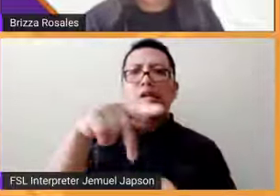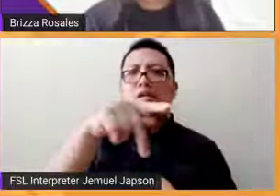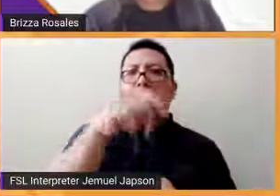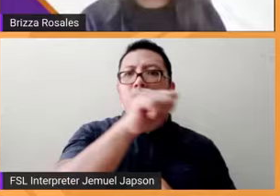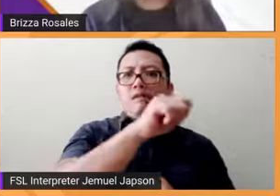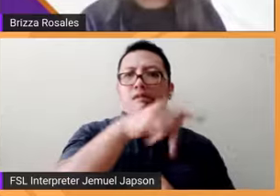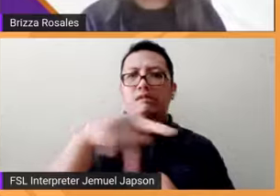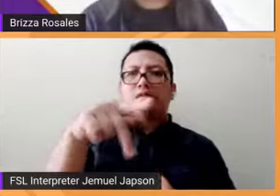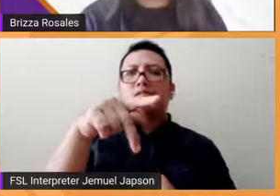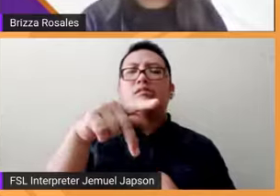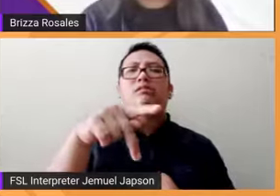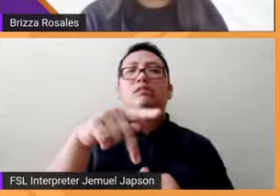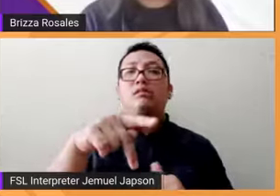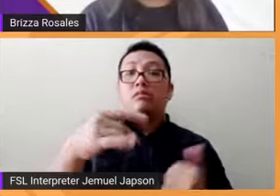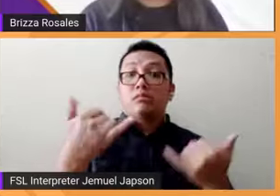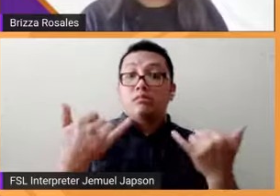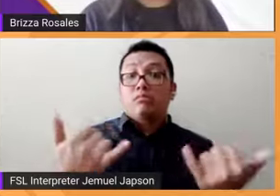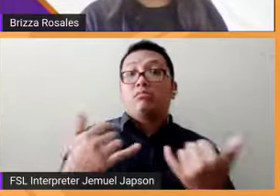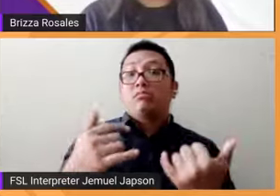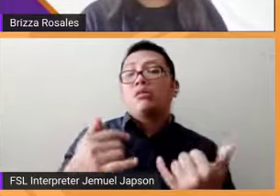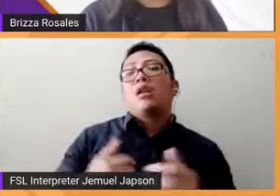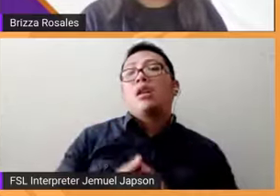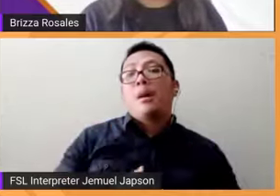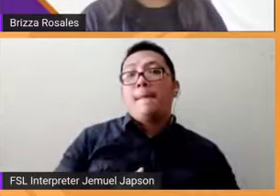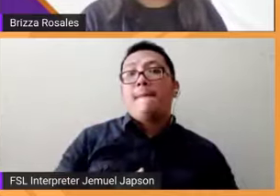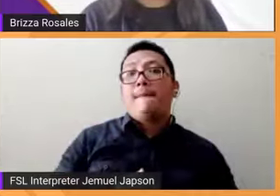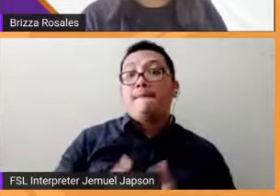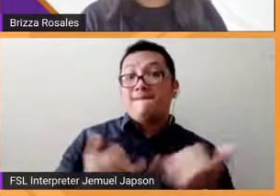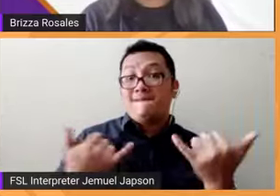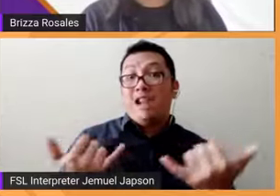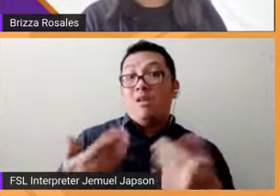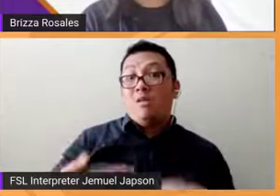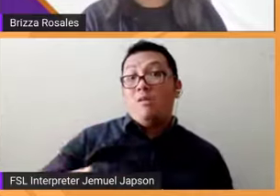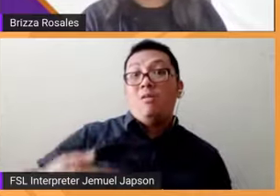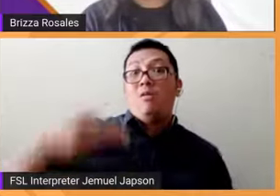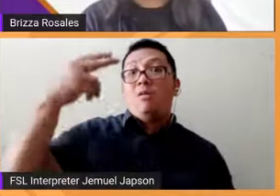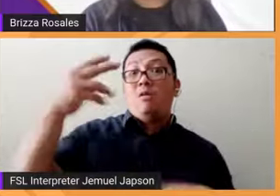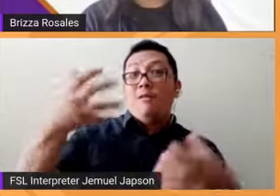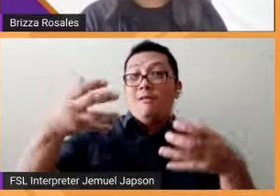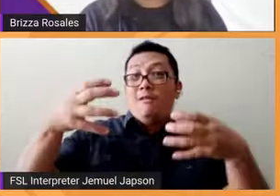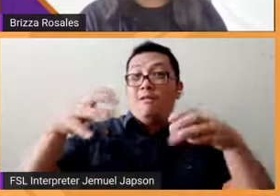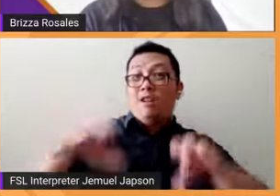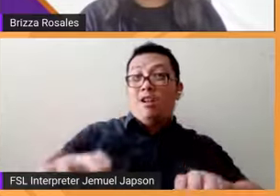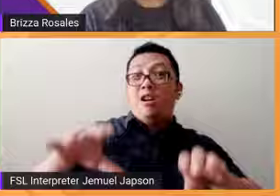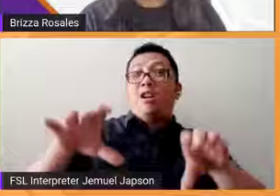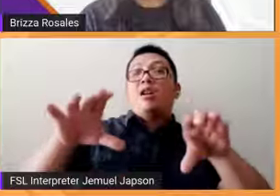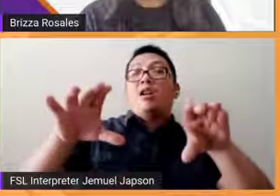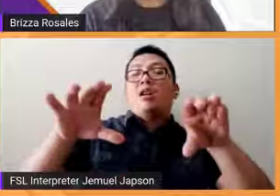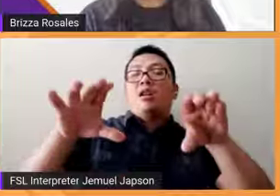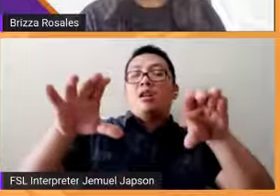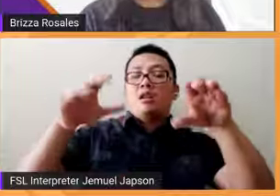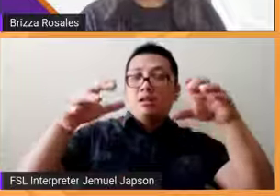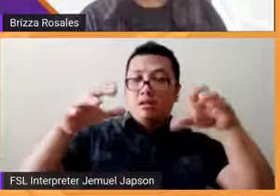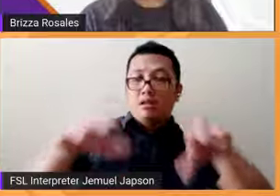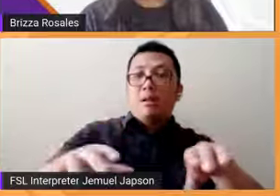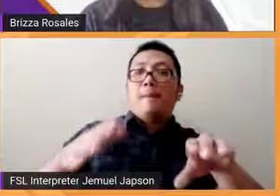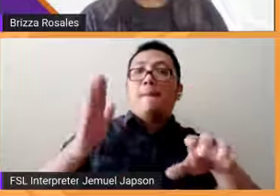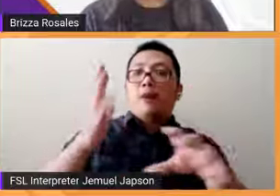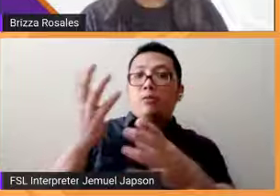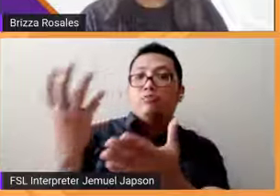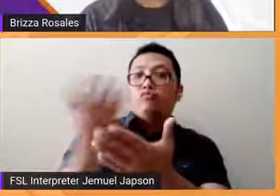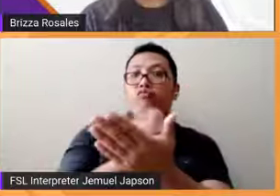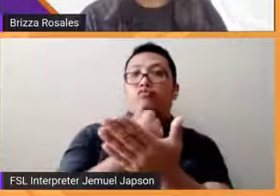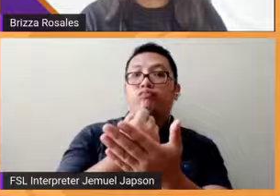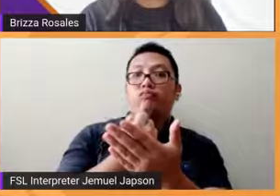natin Doc Mau mas mataas din po ba yung chances na mag avail ang mga